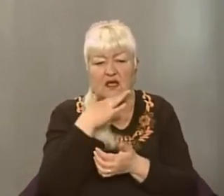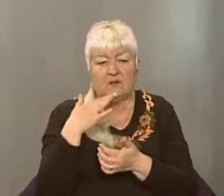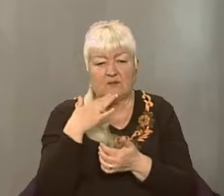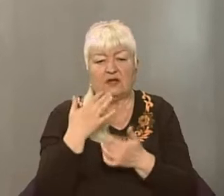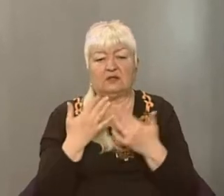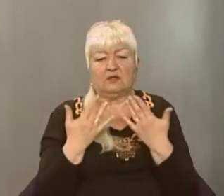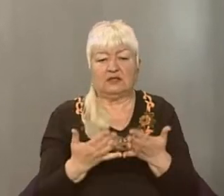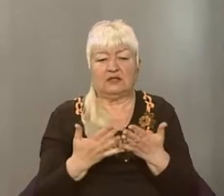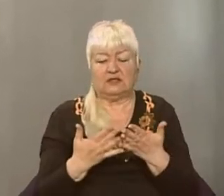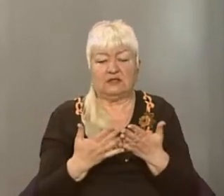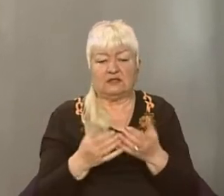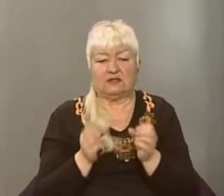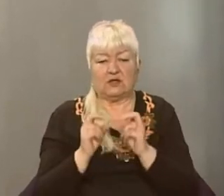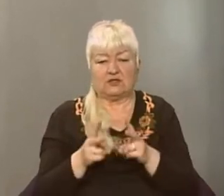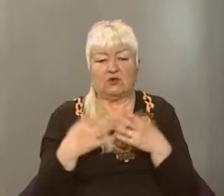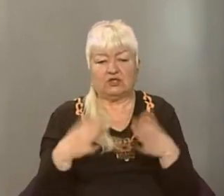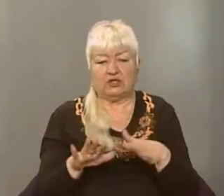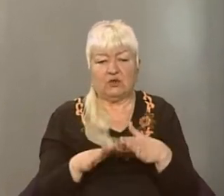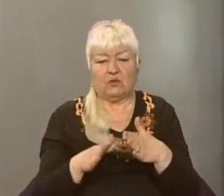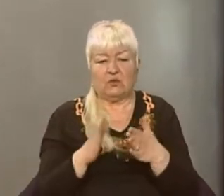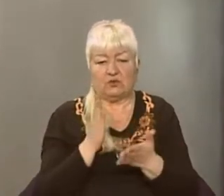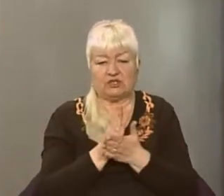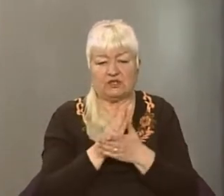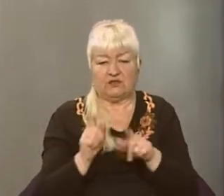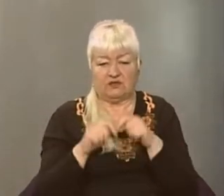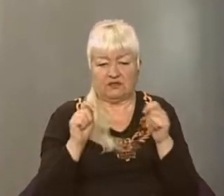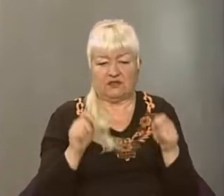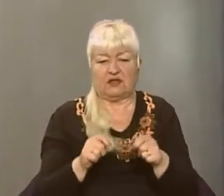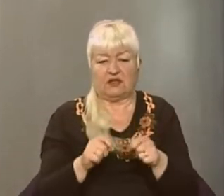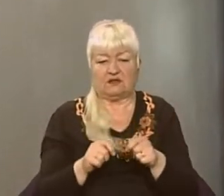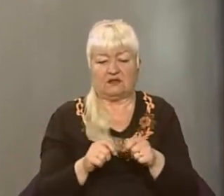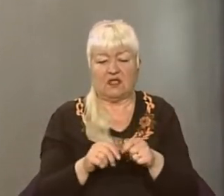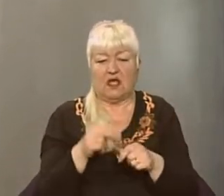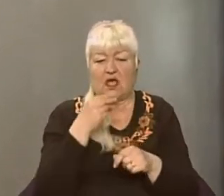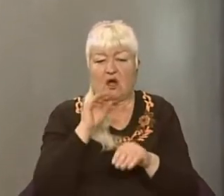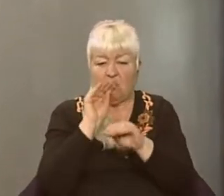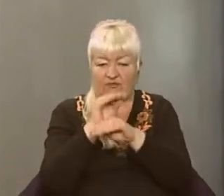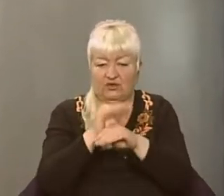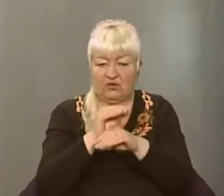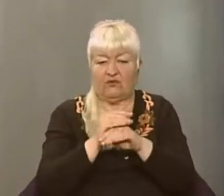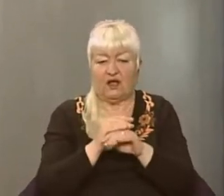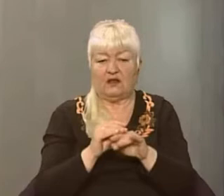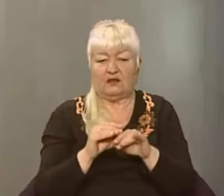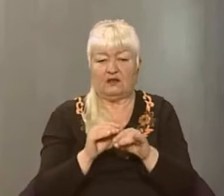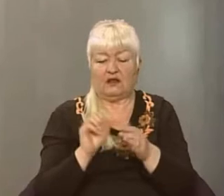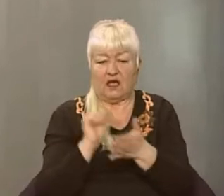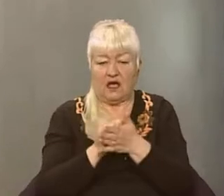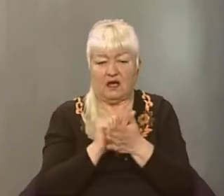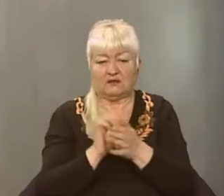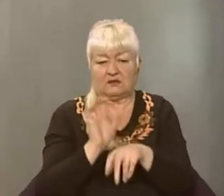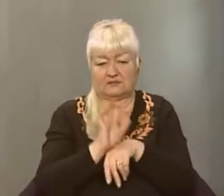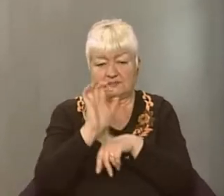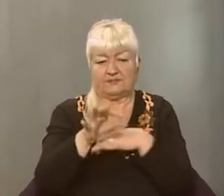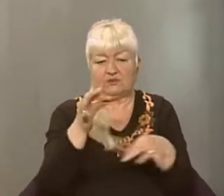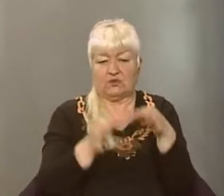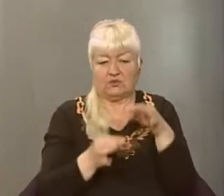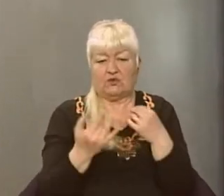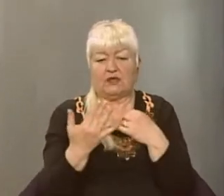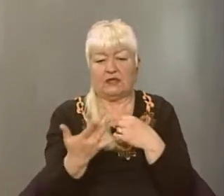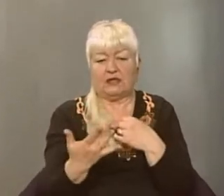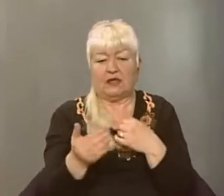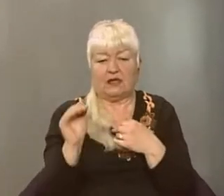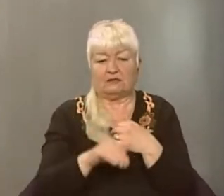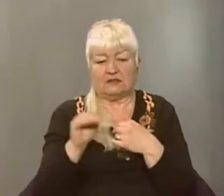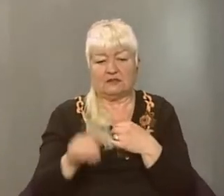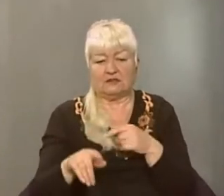кількість злочинів вже розкрита, відповідні обвинувальні акти скеровані до суду. Йдеться про декілька тисяч таких